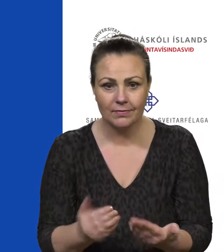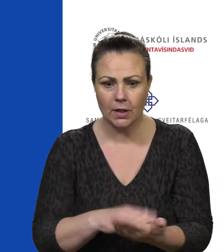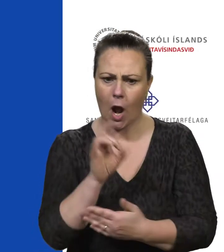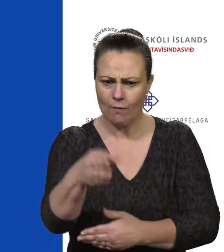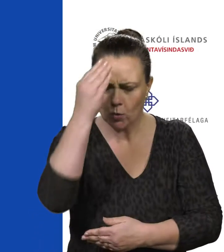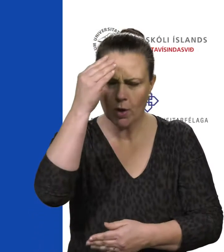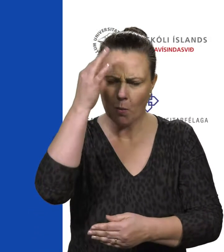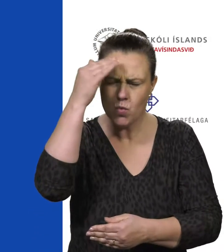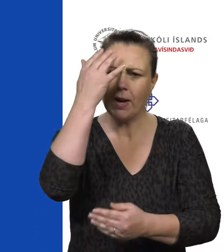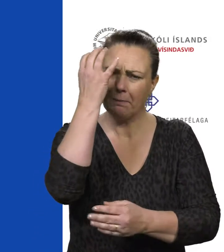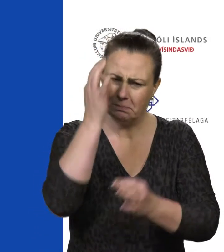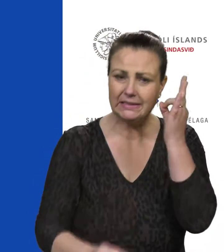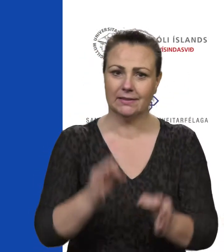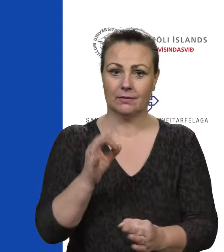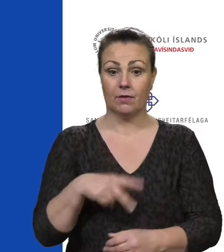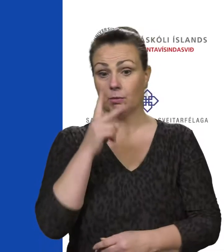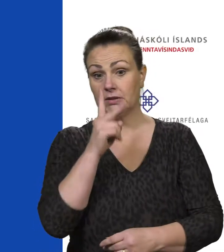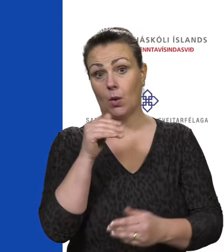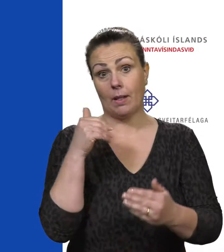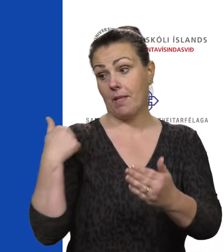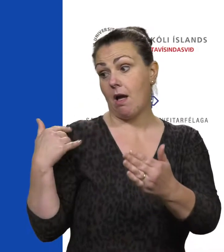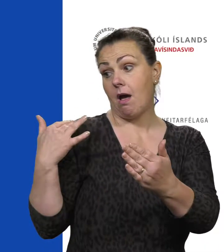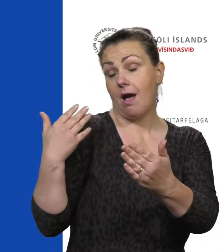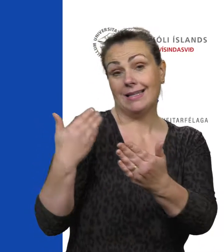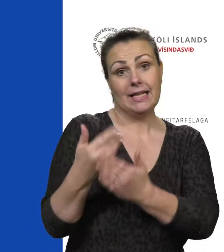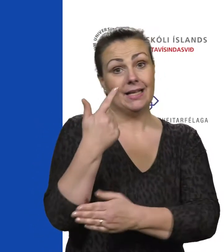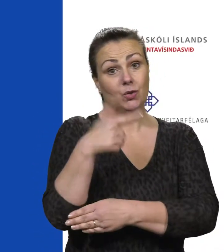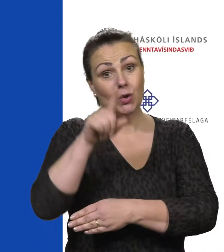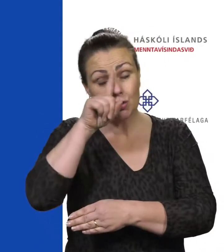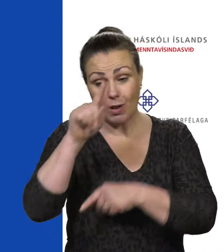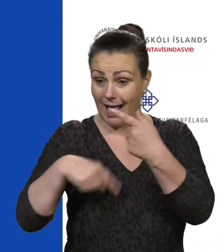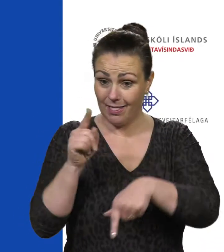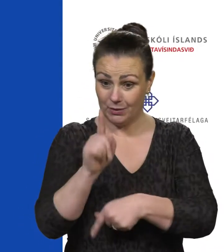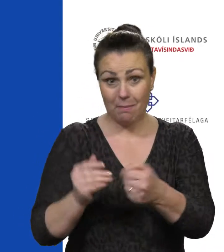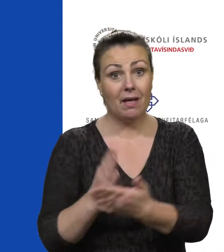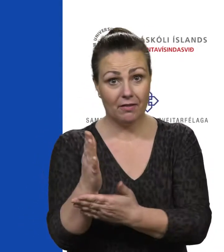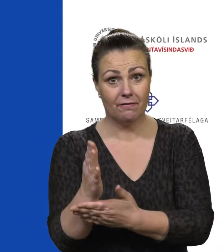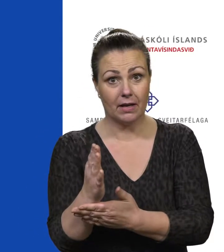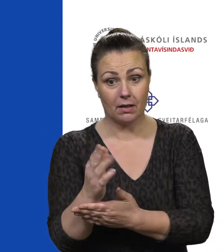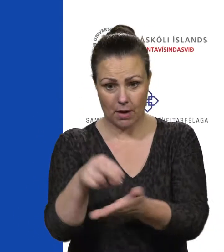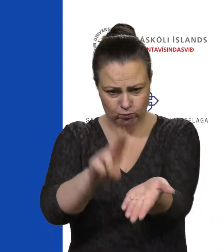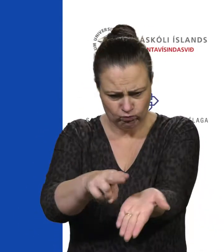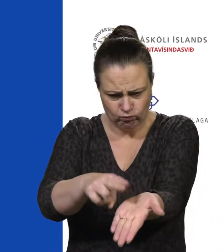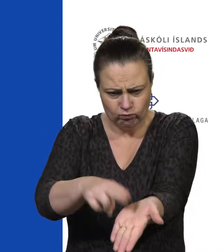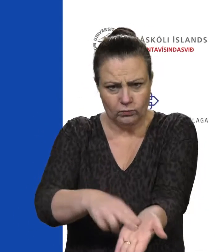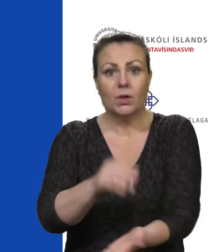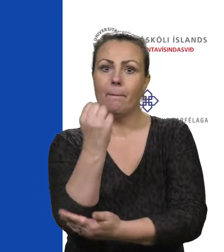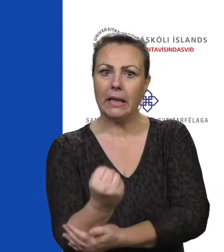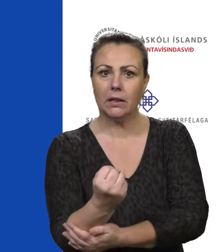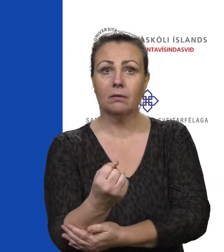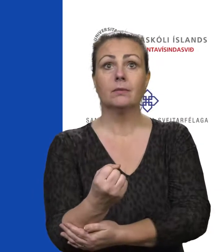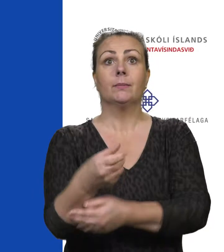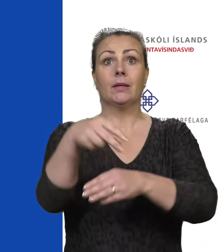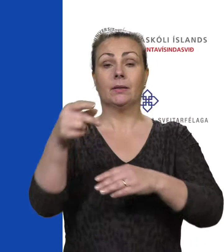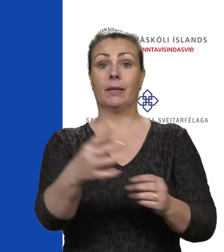Og við sáum það sem er ekki langt fram á 20. stöld að menn voru ennþá í þessu að yfirheyra börn. Börnir voru að það